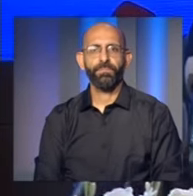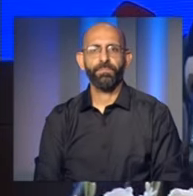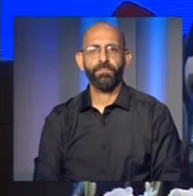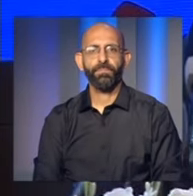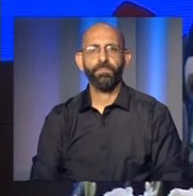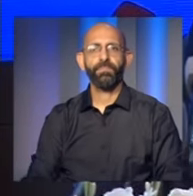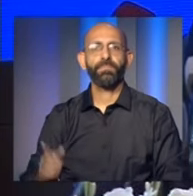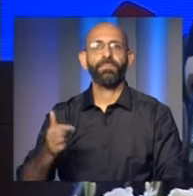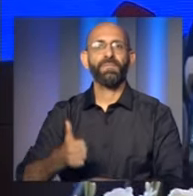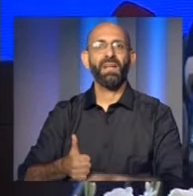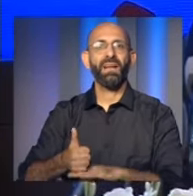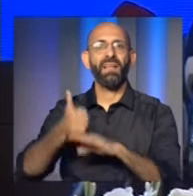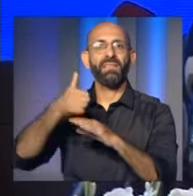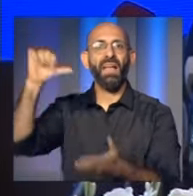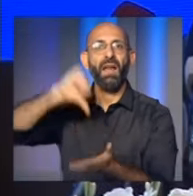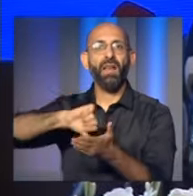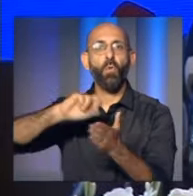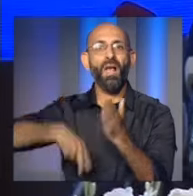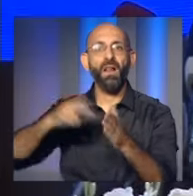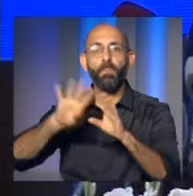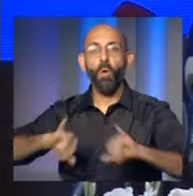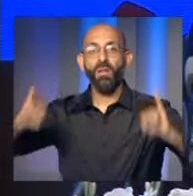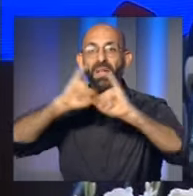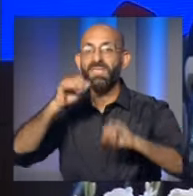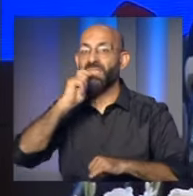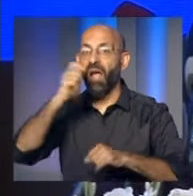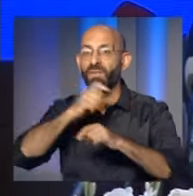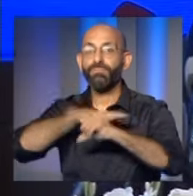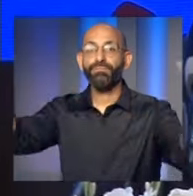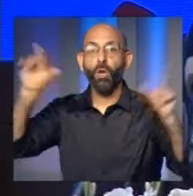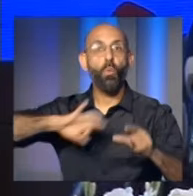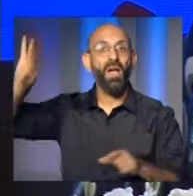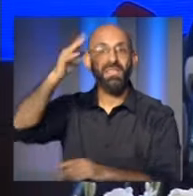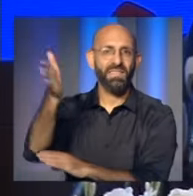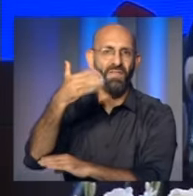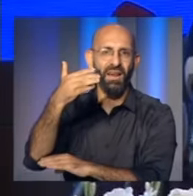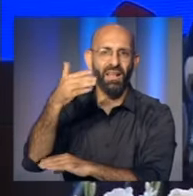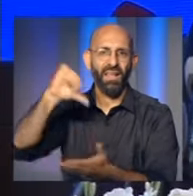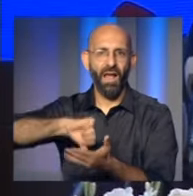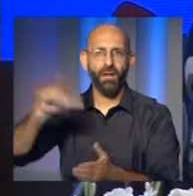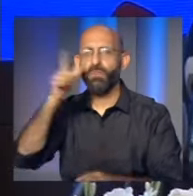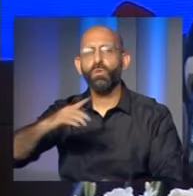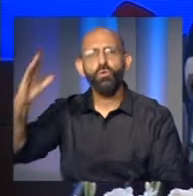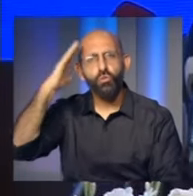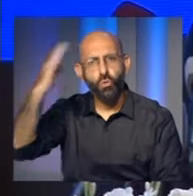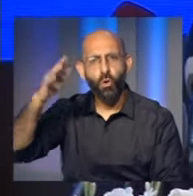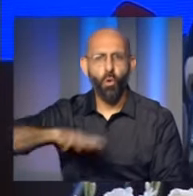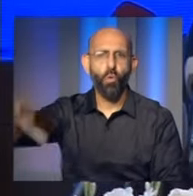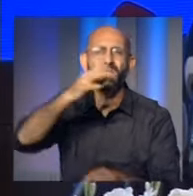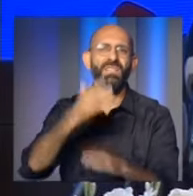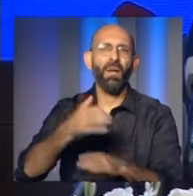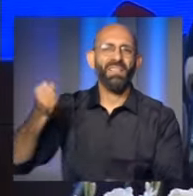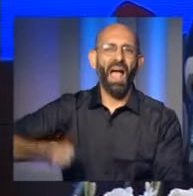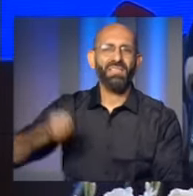باقري كني عقد مؤتمرا صحفيا في السفارة الإيرانية شكر فيه لبنان حكومة ومجلسا